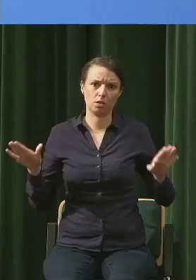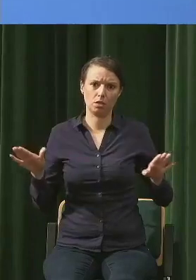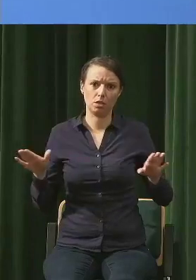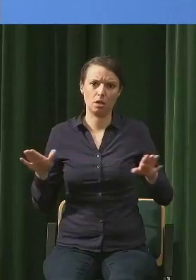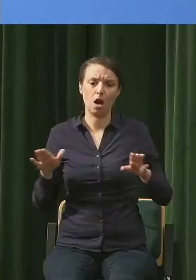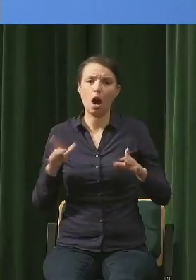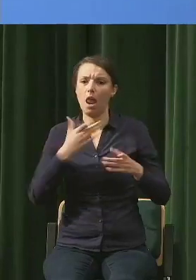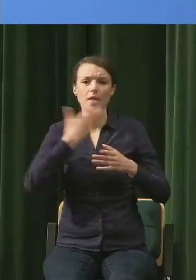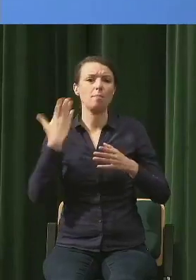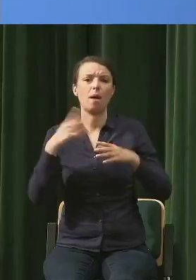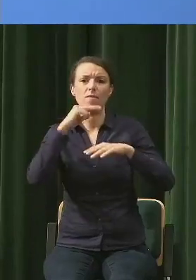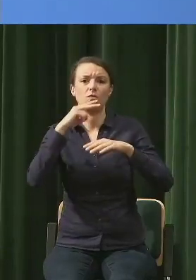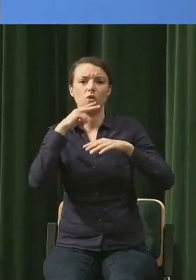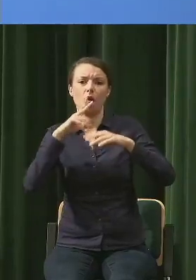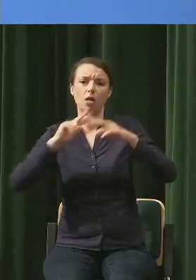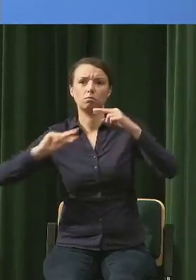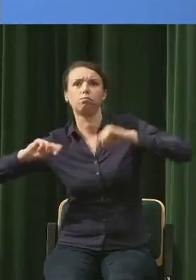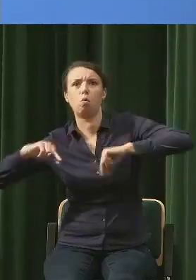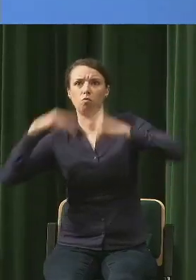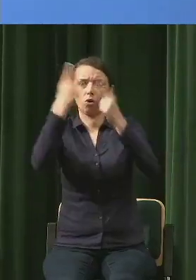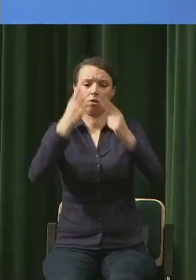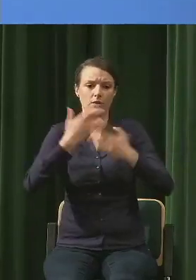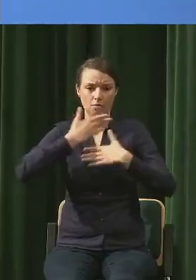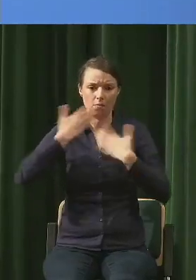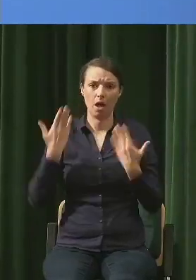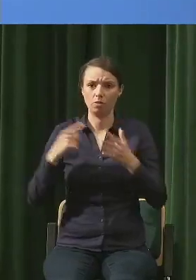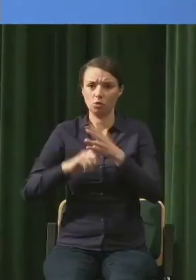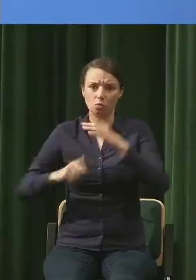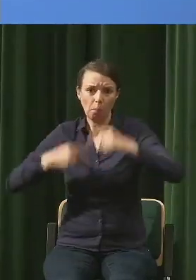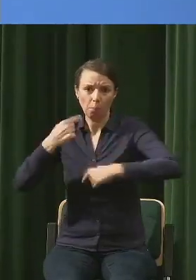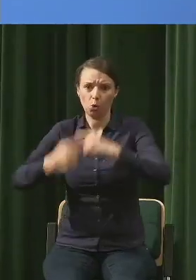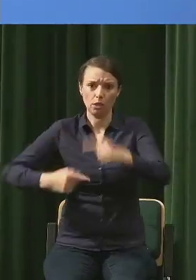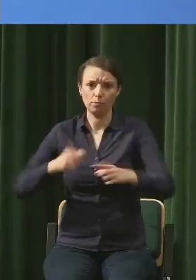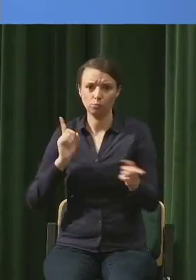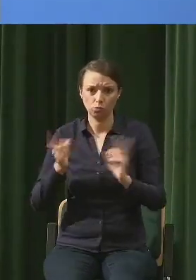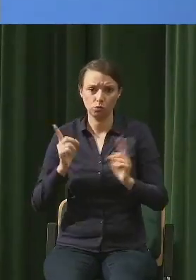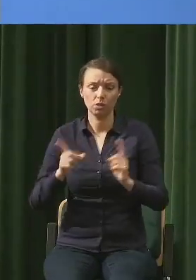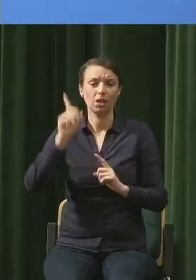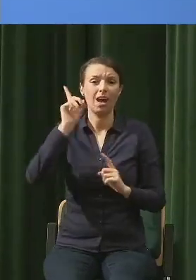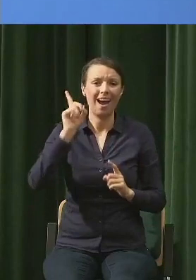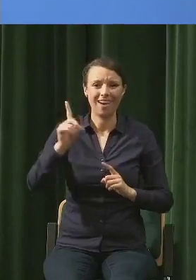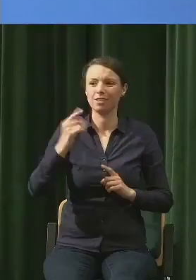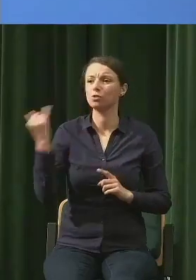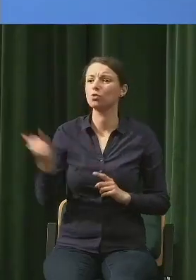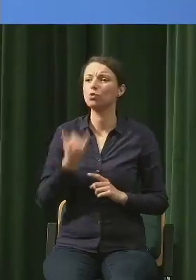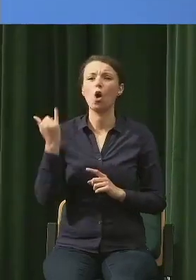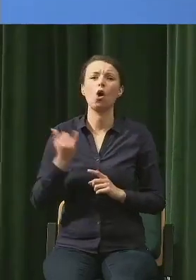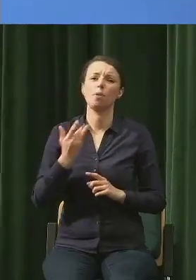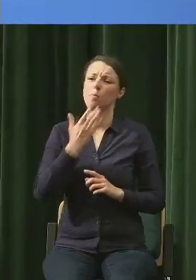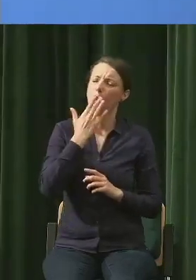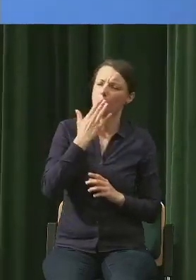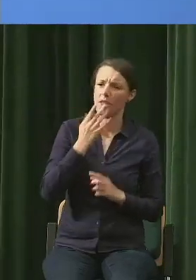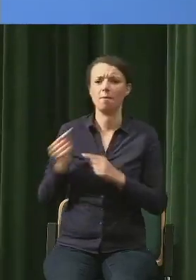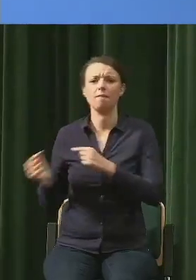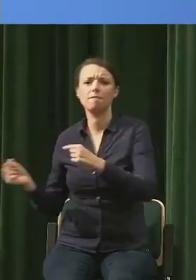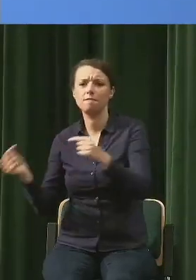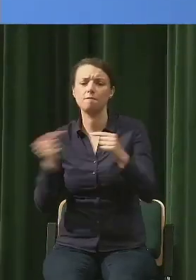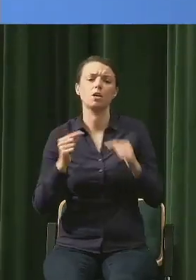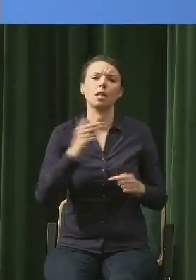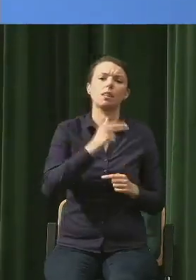że procesy przyspieszają, ale jedna najważniejsza rzecz, że wciąż w tym mówieniu o tym co się dzieje na świecie